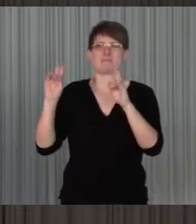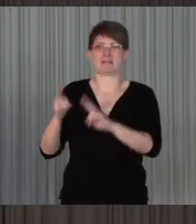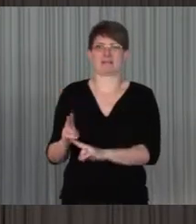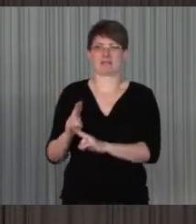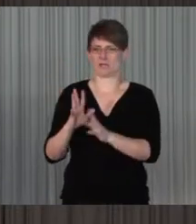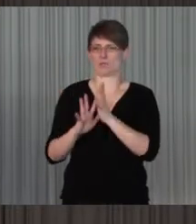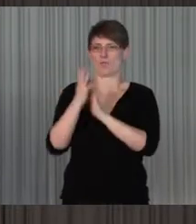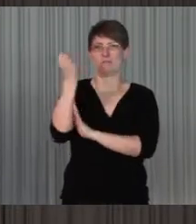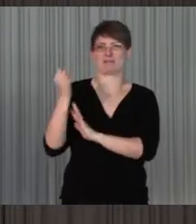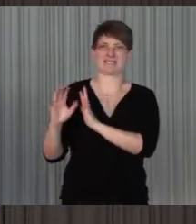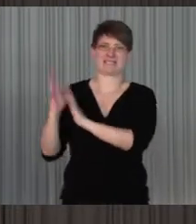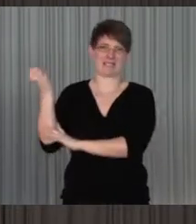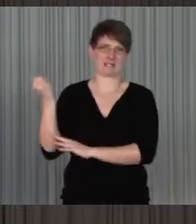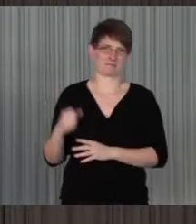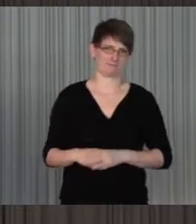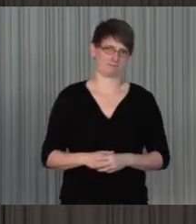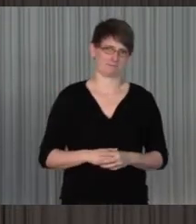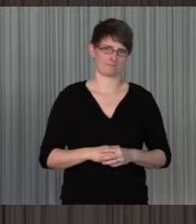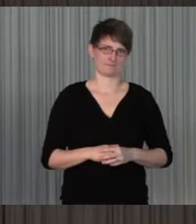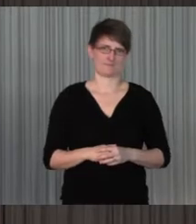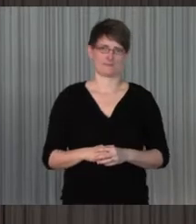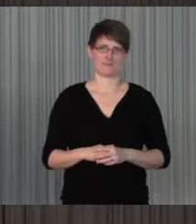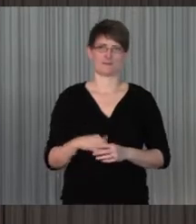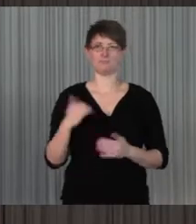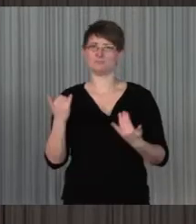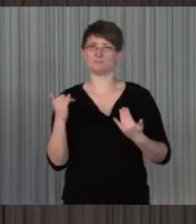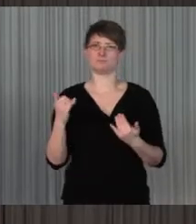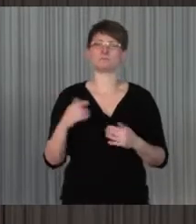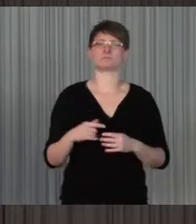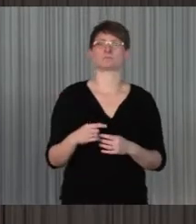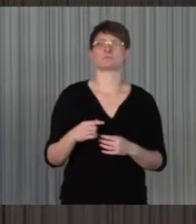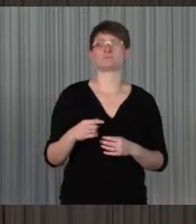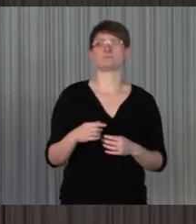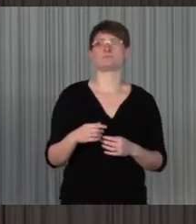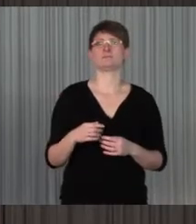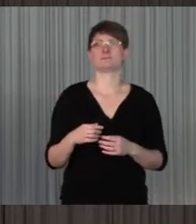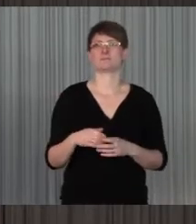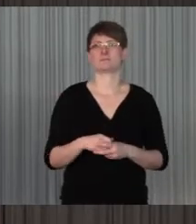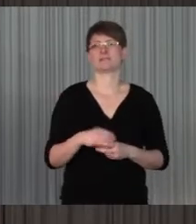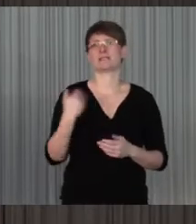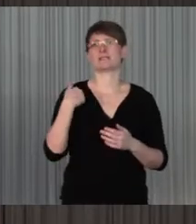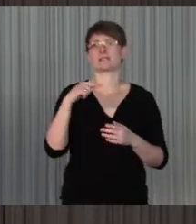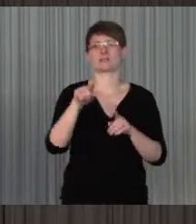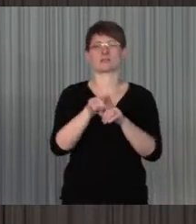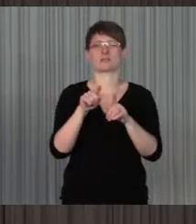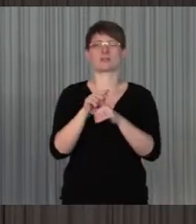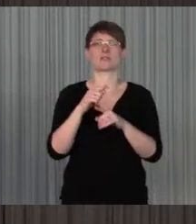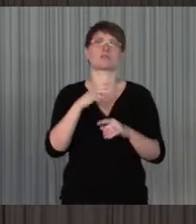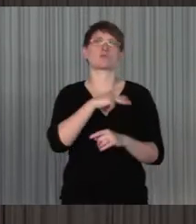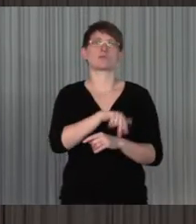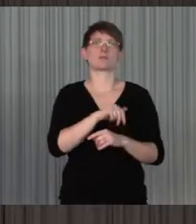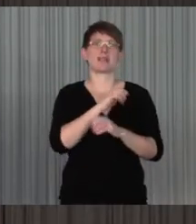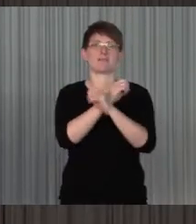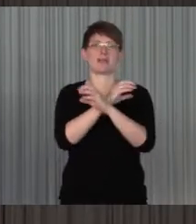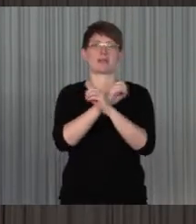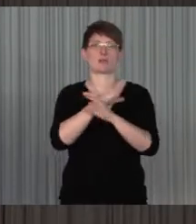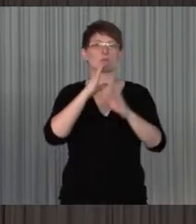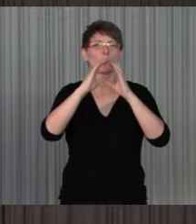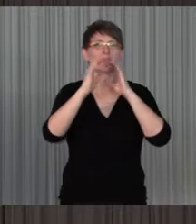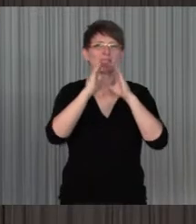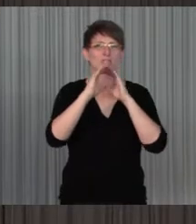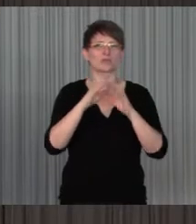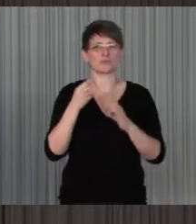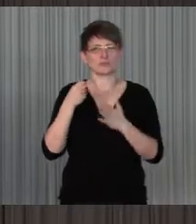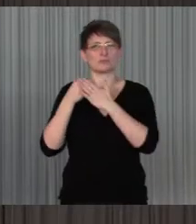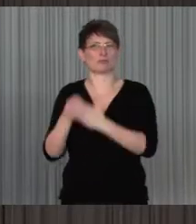kompensieren kann. Also das sind Daten, sozusagen so ein bisschen das bestätigen was ich eben mit sozialen Medien und Kommunikation